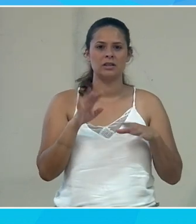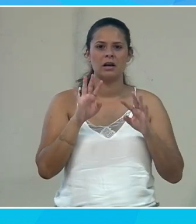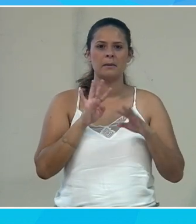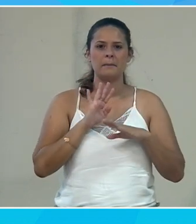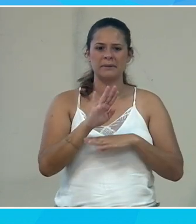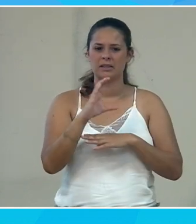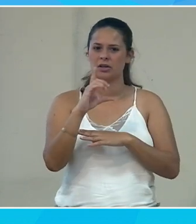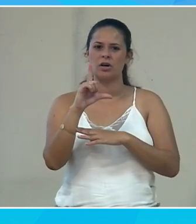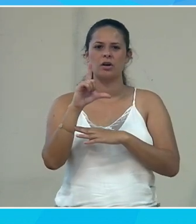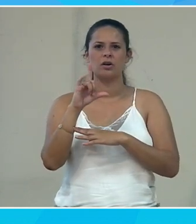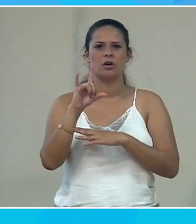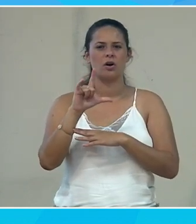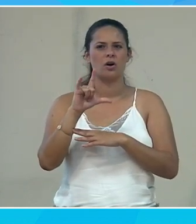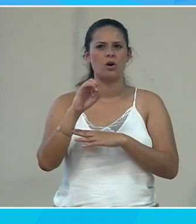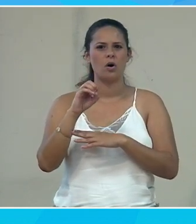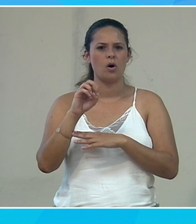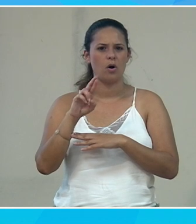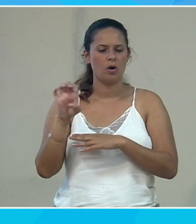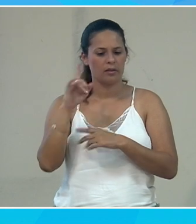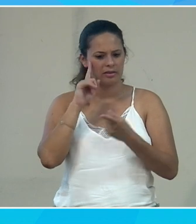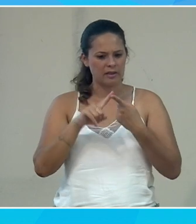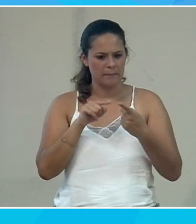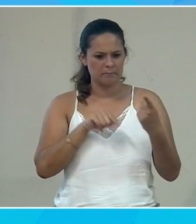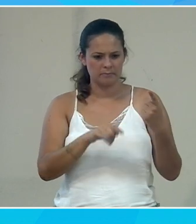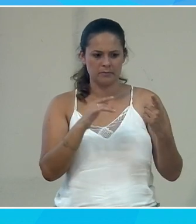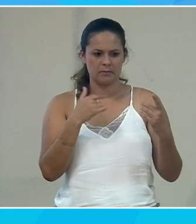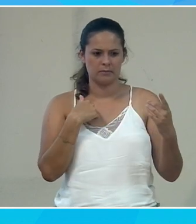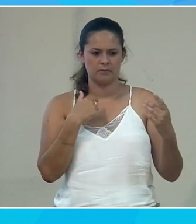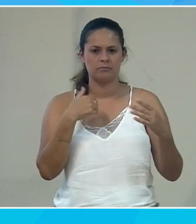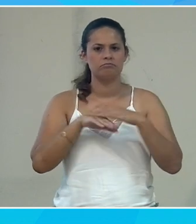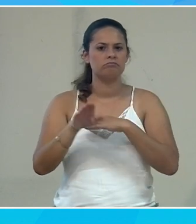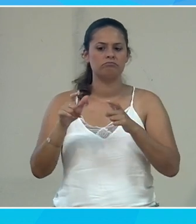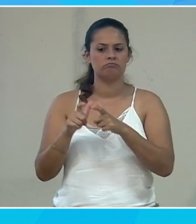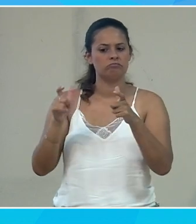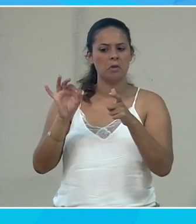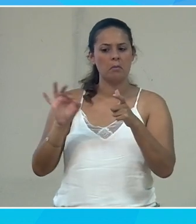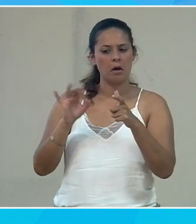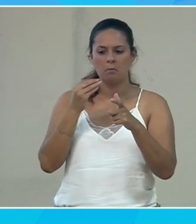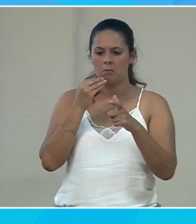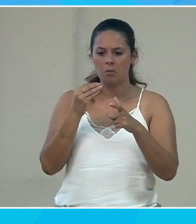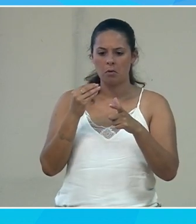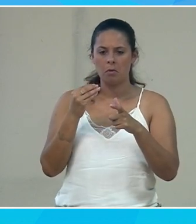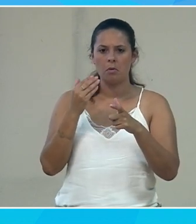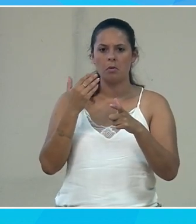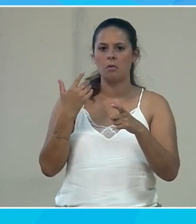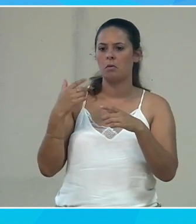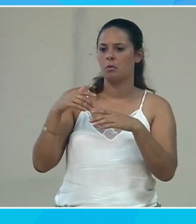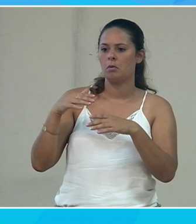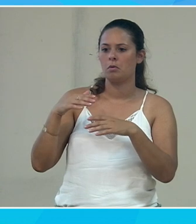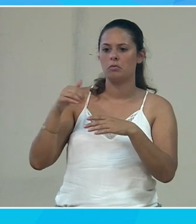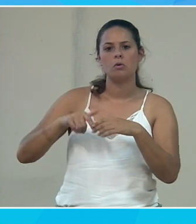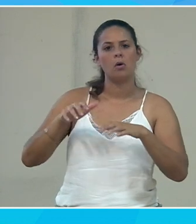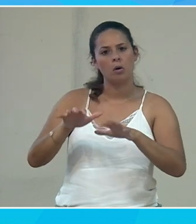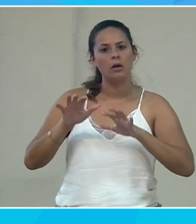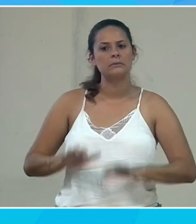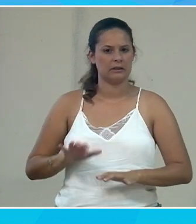Si je travaille chez Microsoft, a priori, je ne pas en contact avec du chlore, donc je n pas trop de soucis. Si demain, je suis maître nageur, je vais